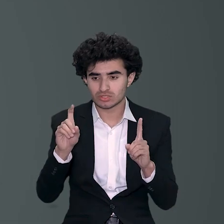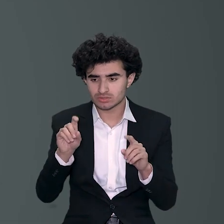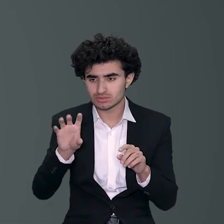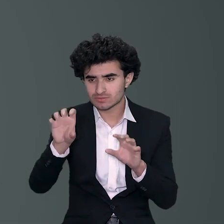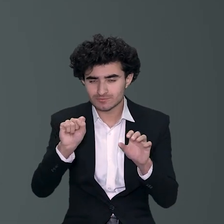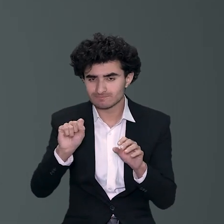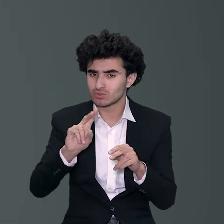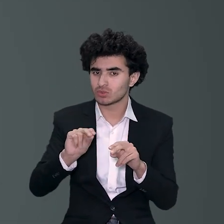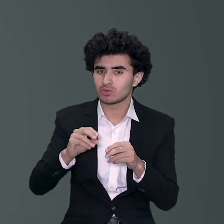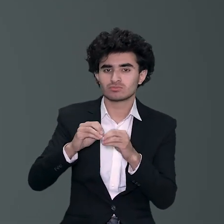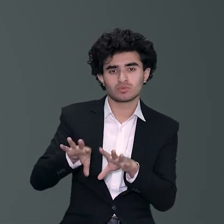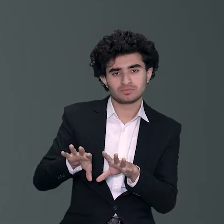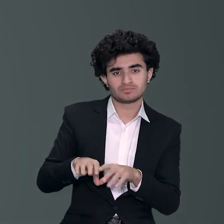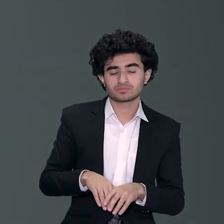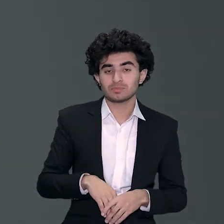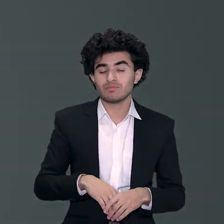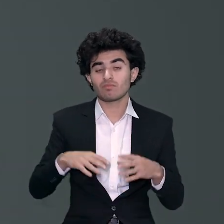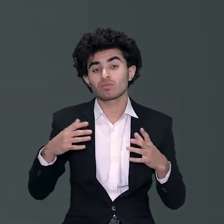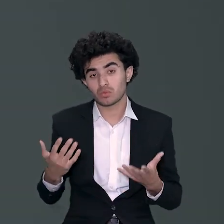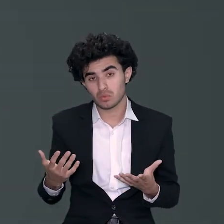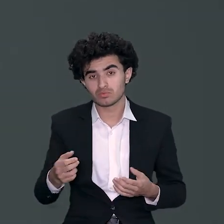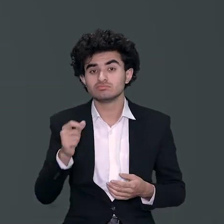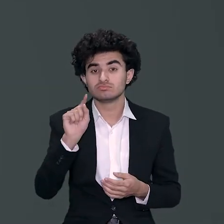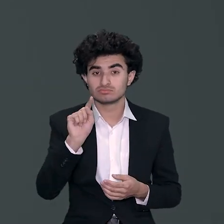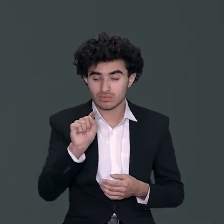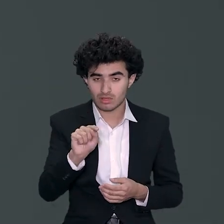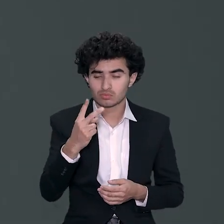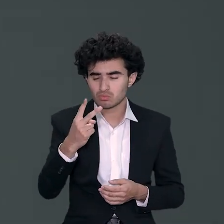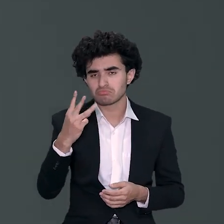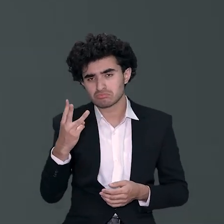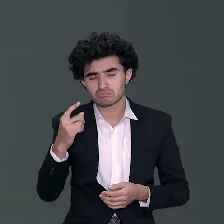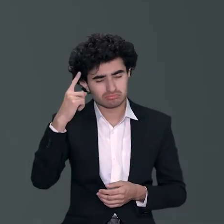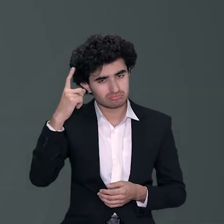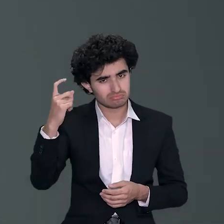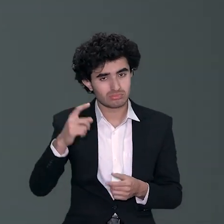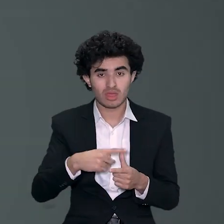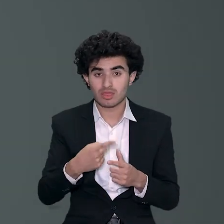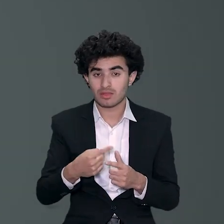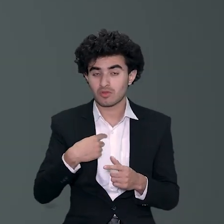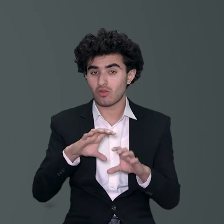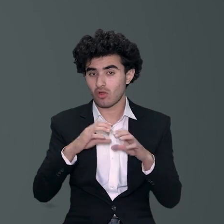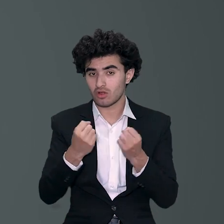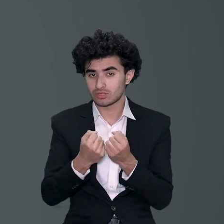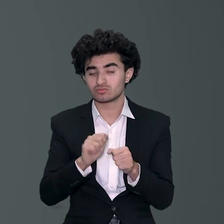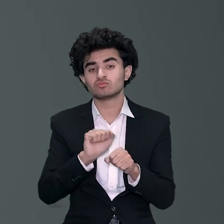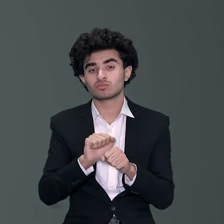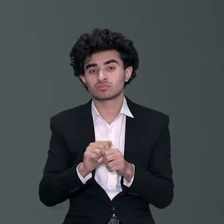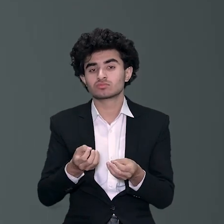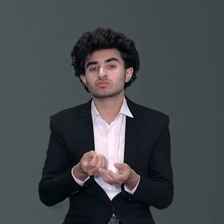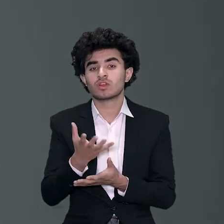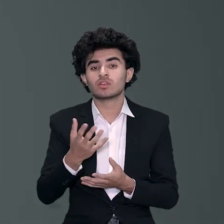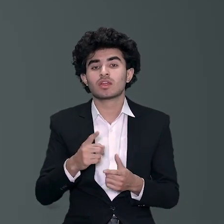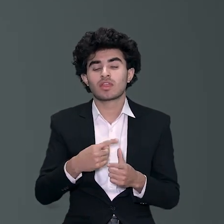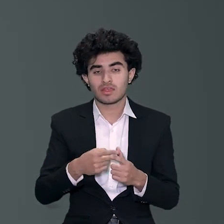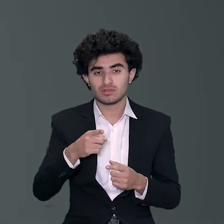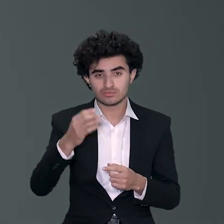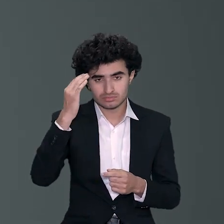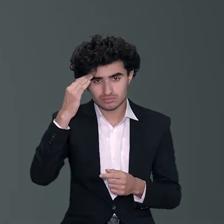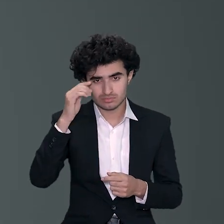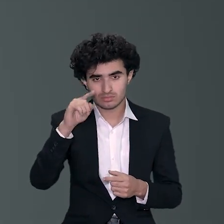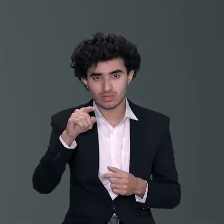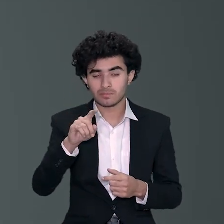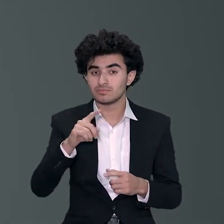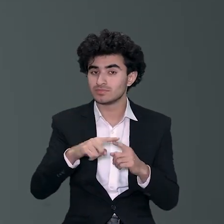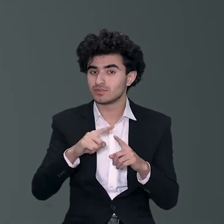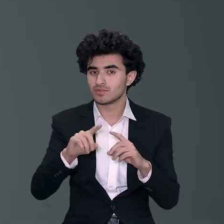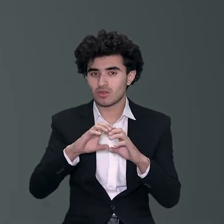جو صرف فائنینشل ڈیفکلٹیز کی وجہ سے اچھی ایجوکیشن سے اچھی تعلیم سے مرہوم رہے سو یہ جب objective بن گیا